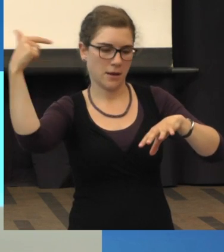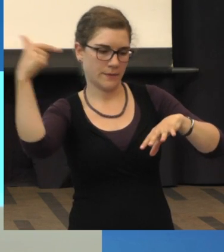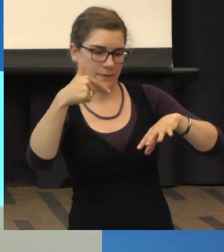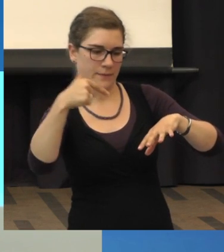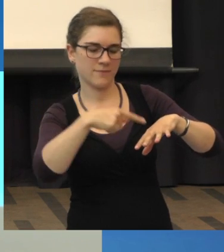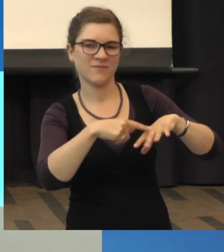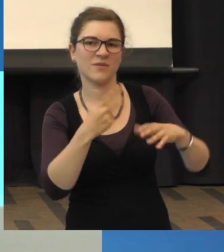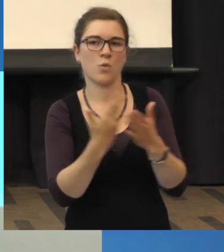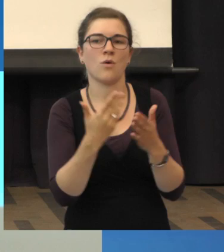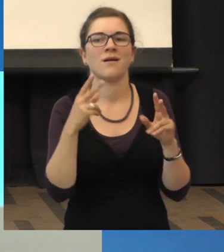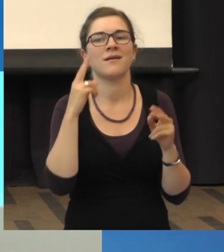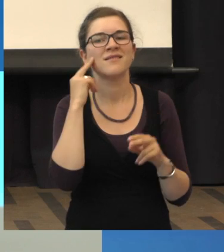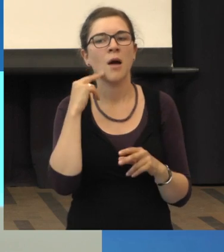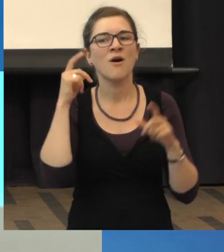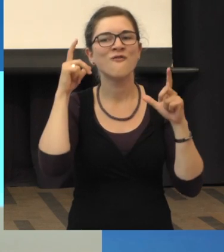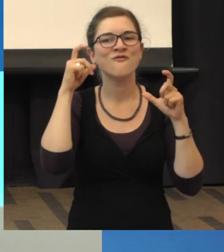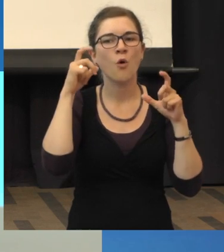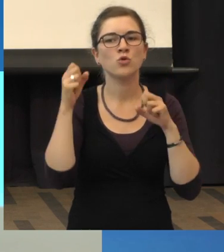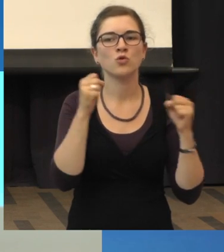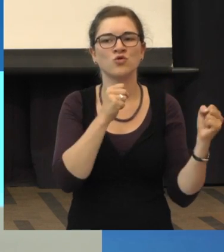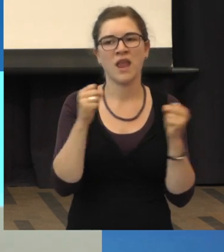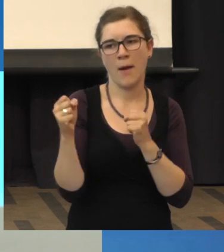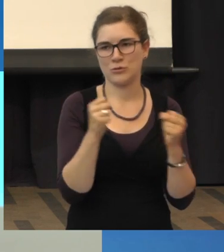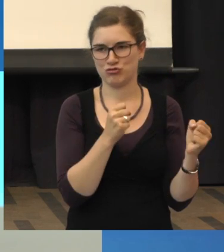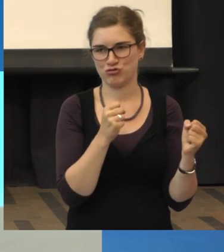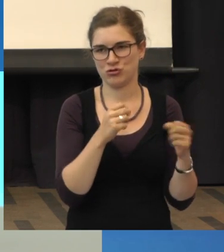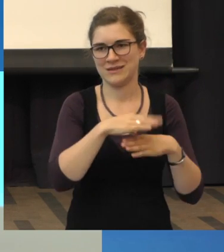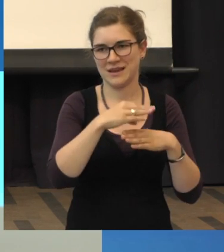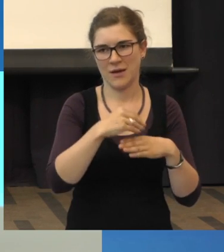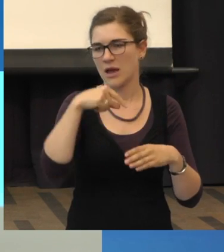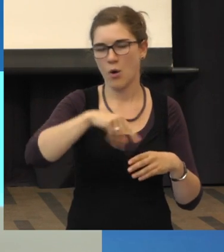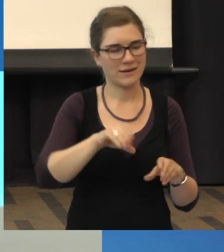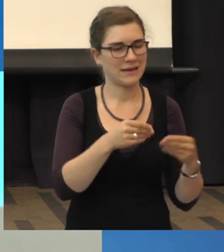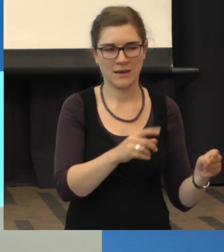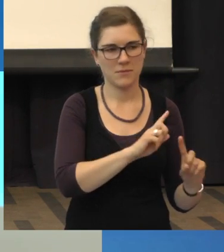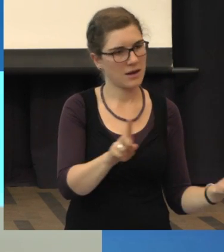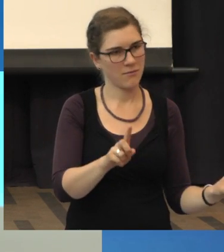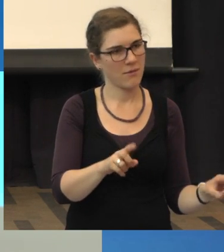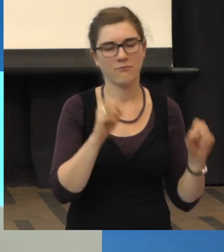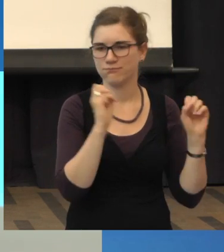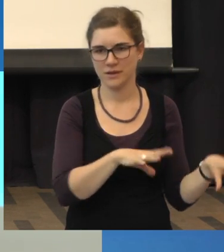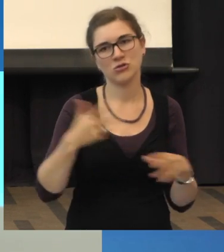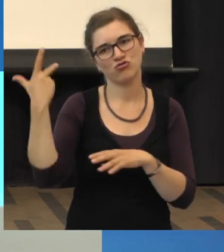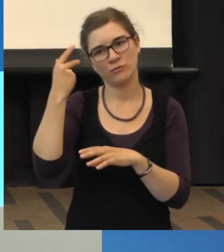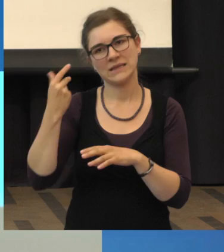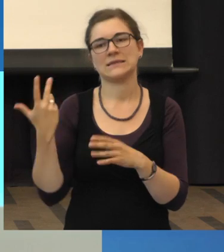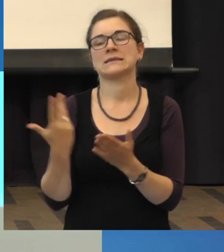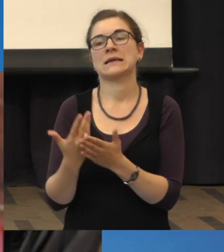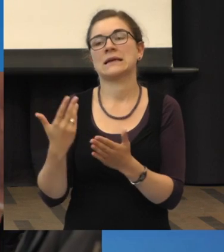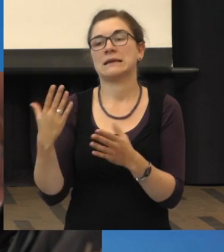sich photodynamische Therapie. Das gibt es heute nicht mehr, weil die Spritzentherapie, die eindeutig besser ist. Danke.